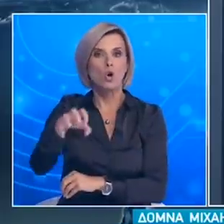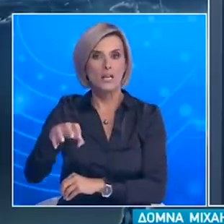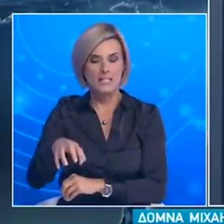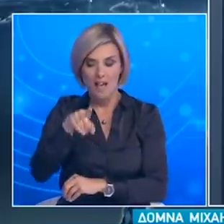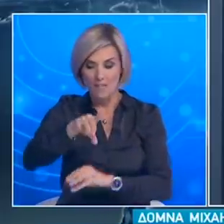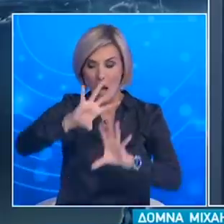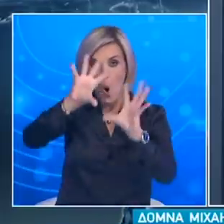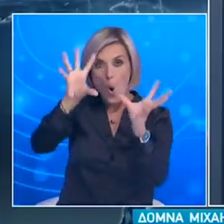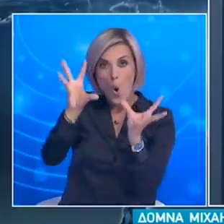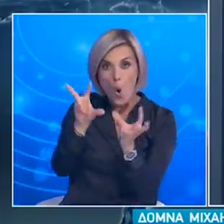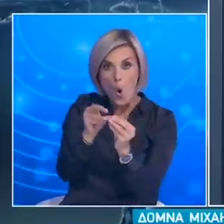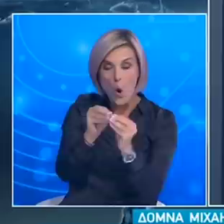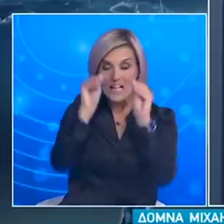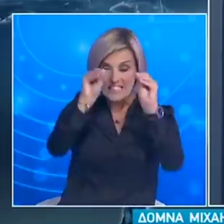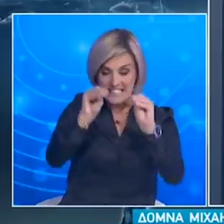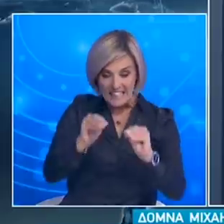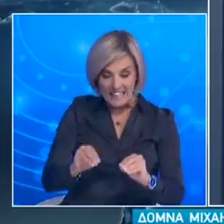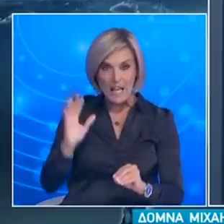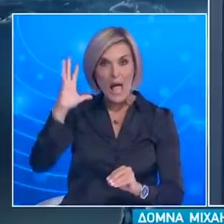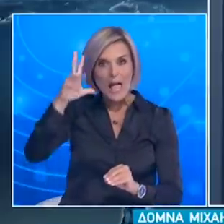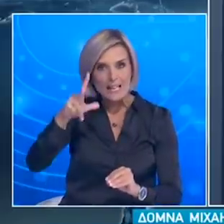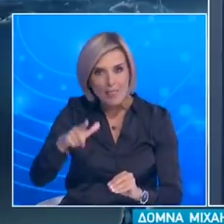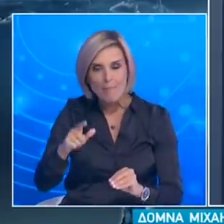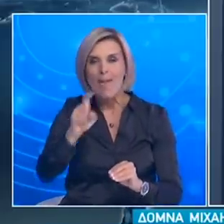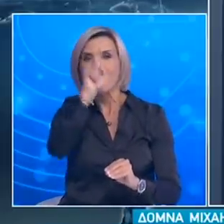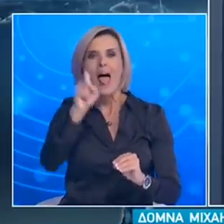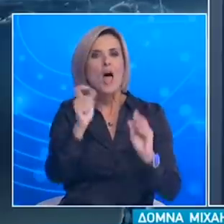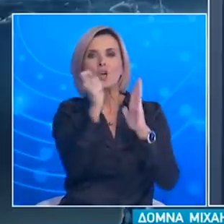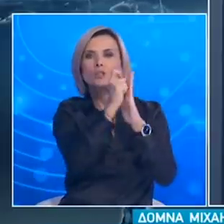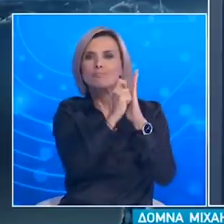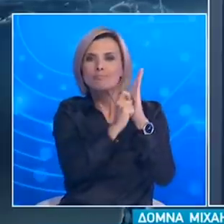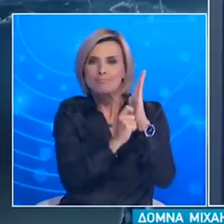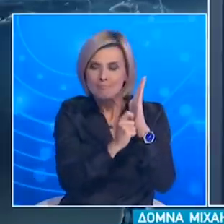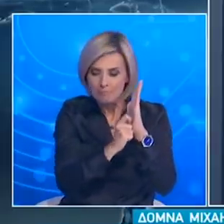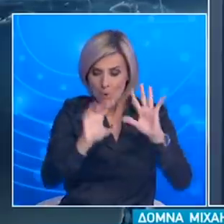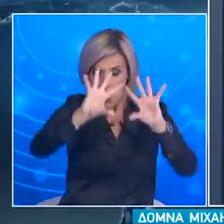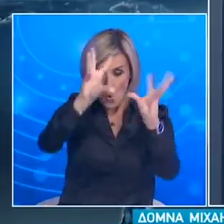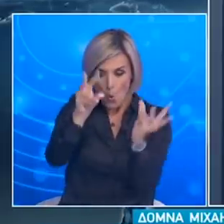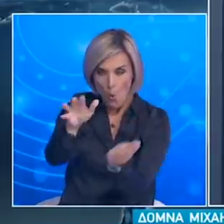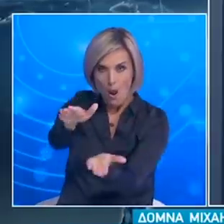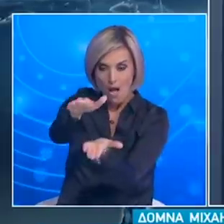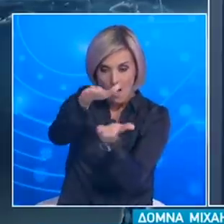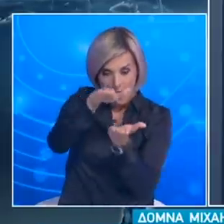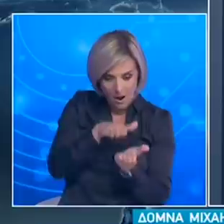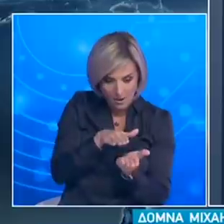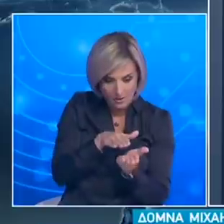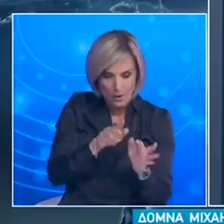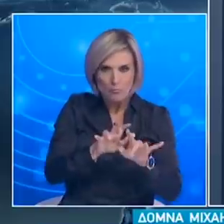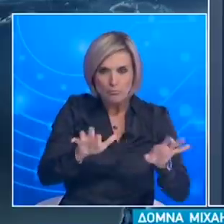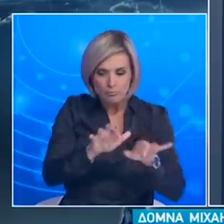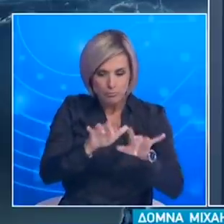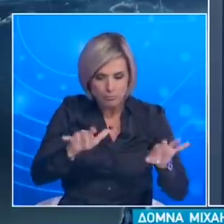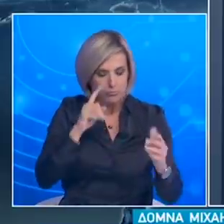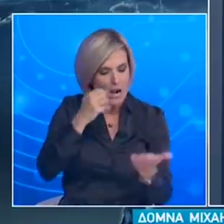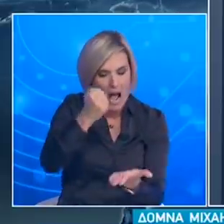χώρας σύμφωνα με το καθημερινό ερωτηματολόγιο που συμπληρώνουν οι εργαζόμενοι κάθε δομής φιλοξενίας ηλικιωμένων ώστε να υπάρχει